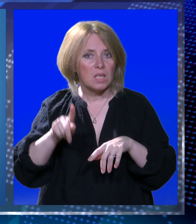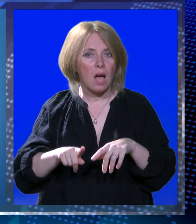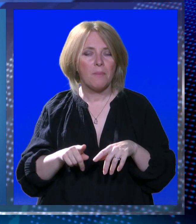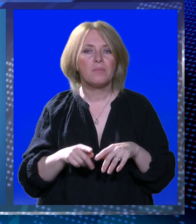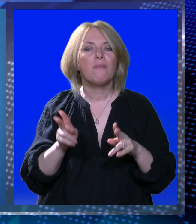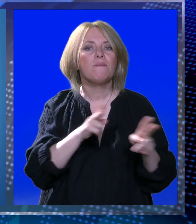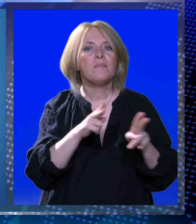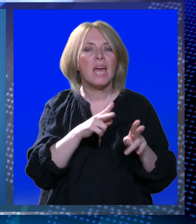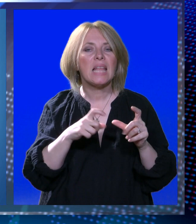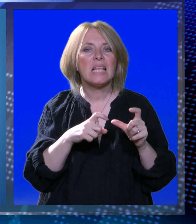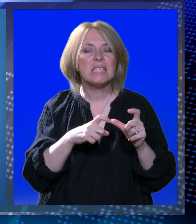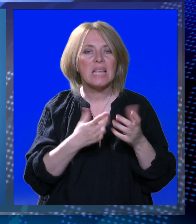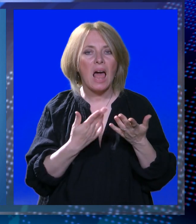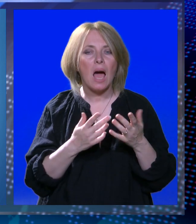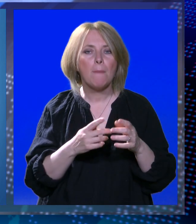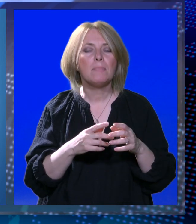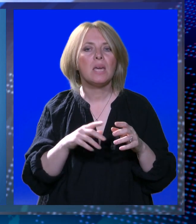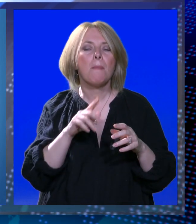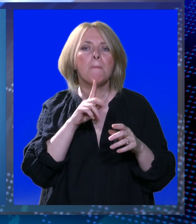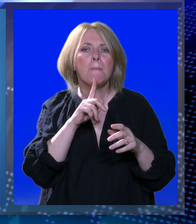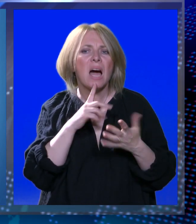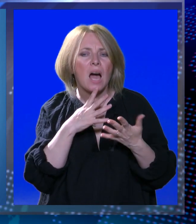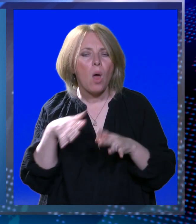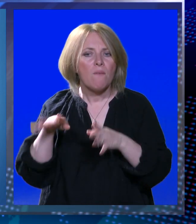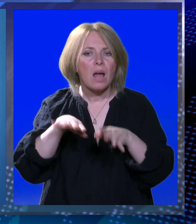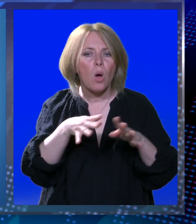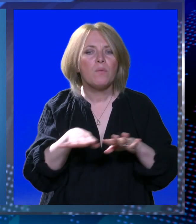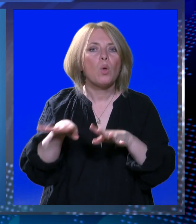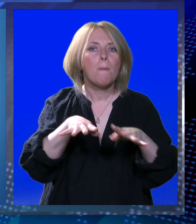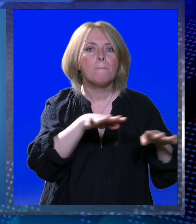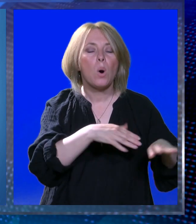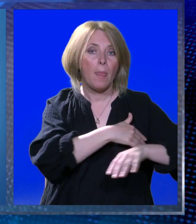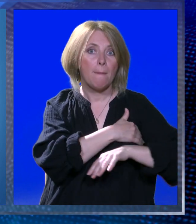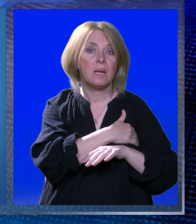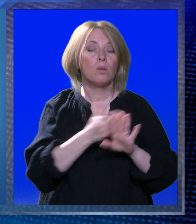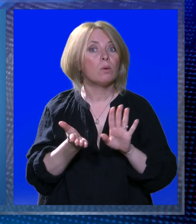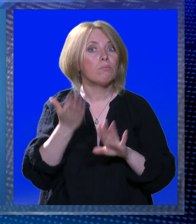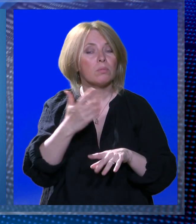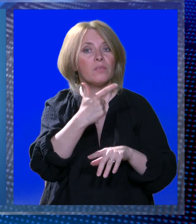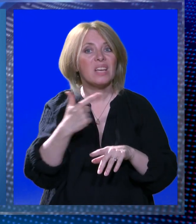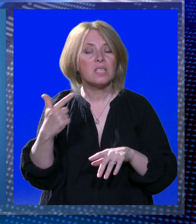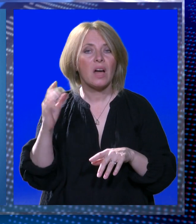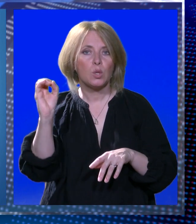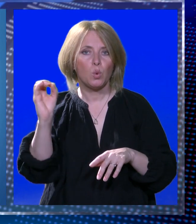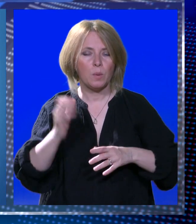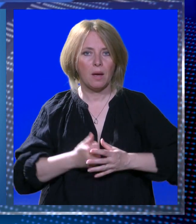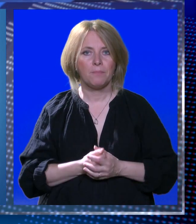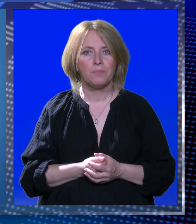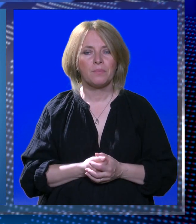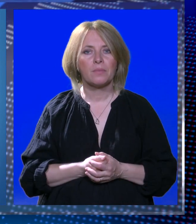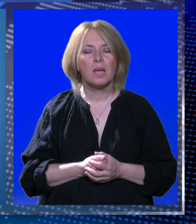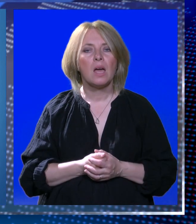podne do umjeren jugozapadni i sjeverozapadni uz malo valovito more, čija temperatura je već porasla i do 22 C.